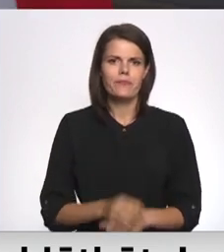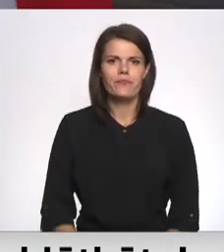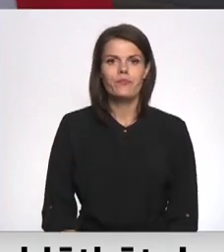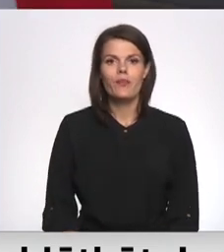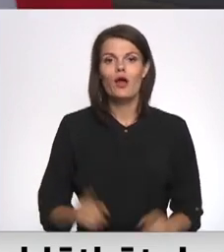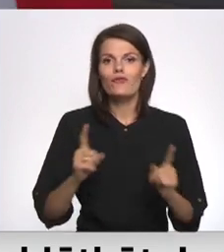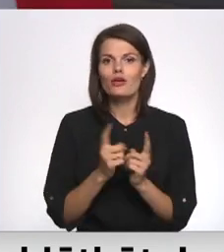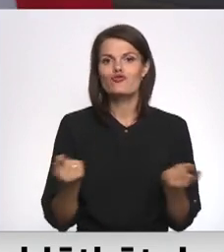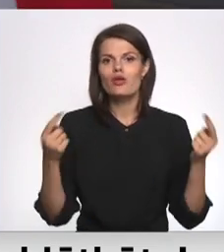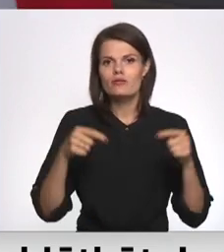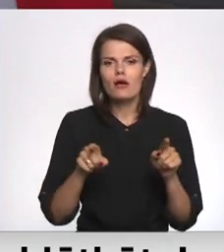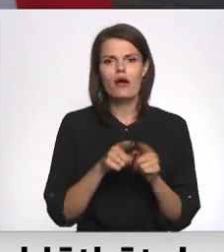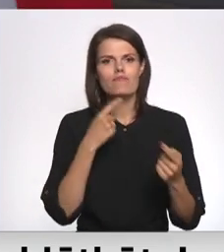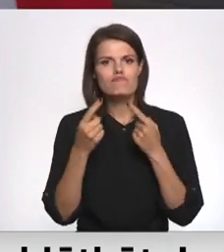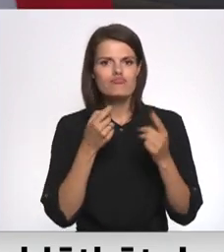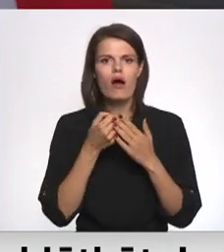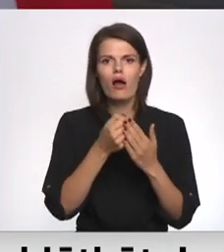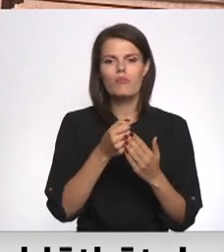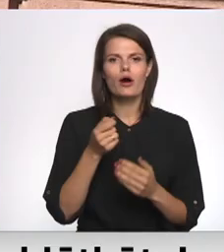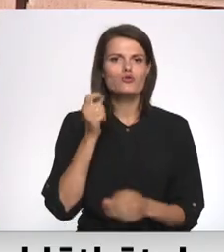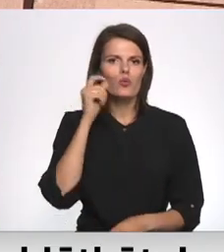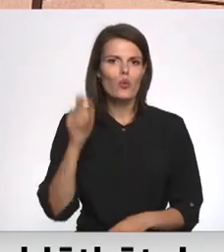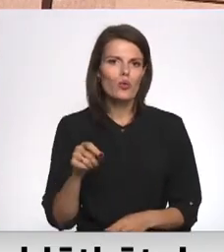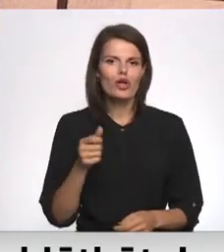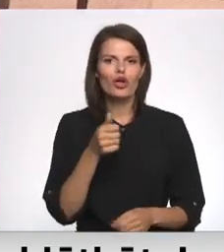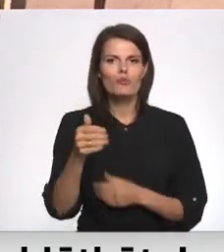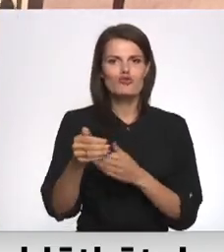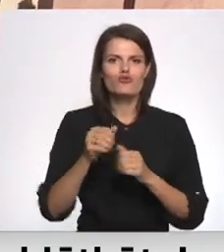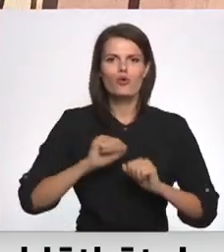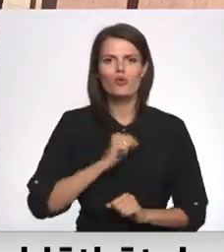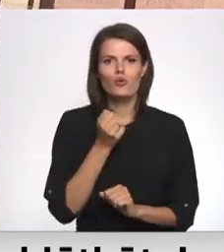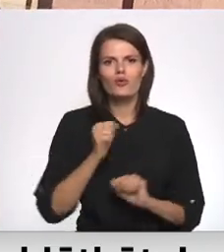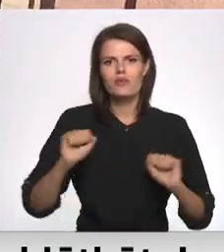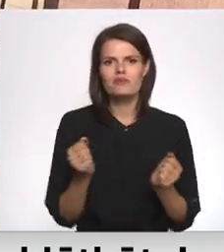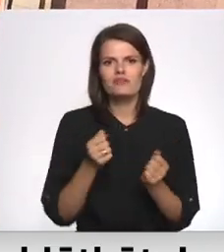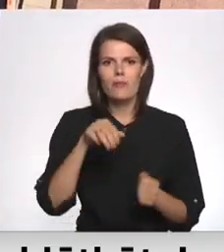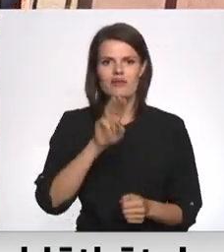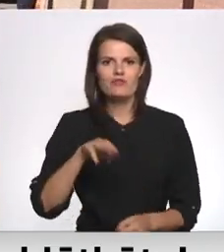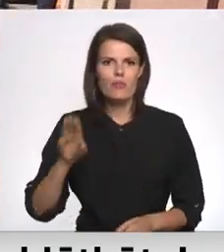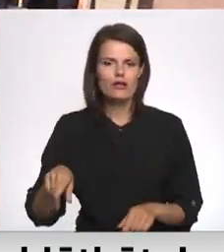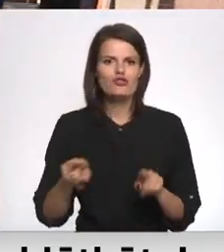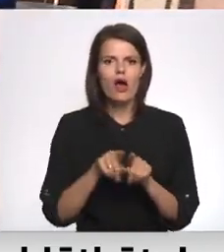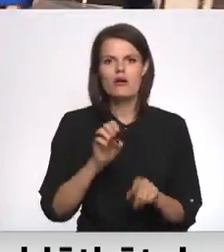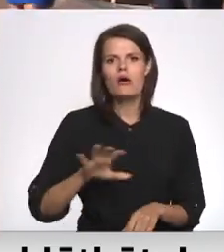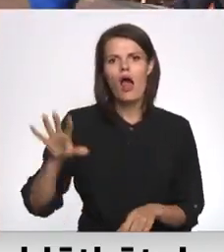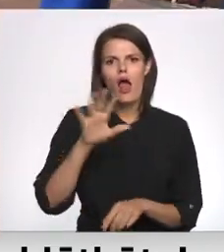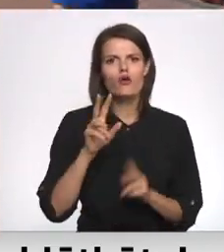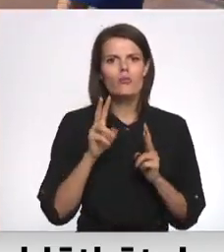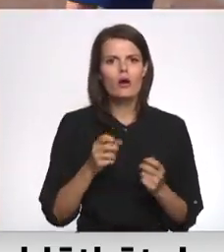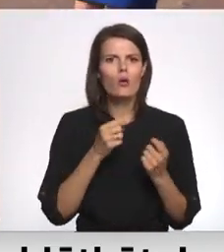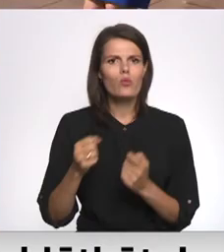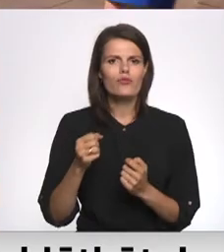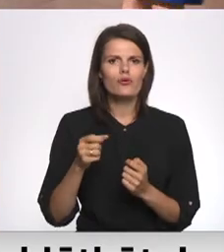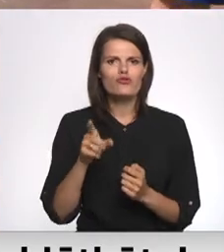Tikšanās laikā pārunāts arī atbalsts Ukraina, īpaši tuvojoties grūtajiem ziemas mēnešiem, arī kā Eiropai pašai noturēties